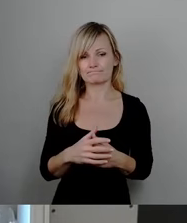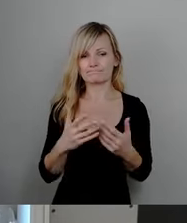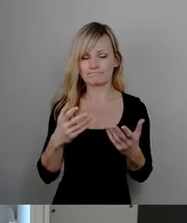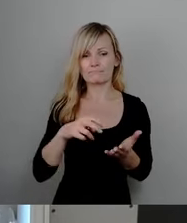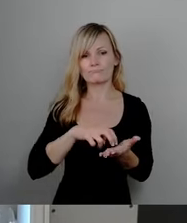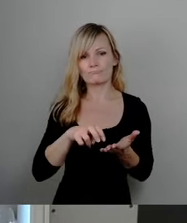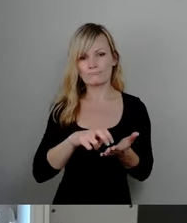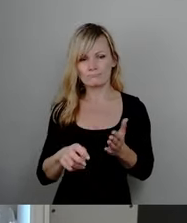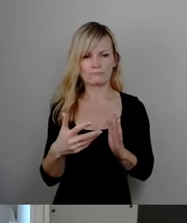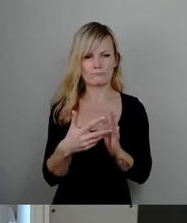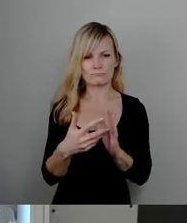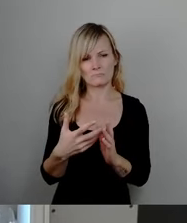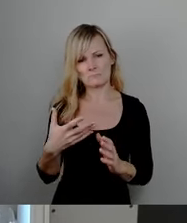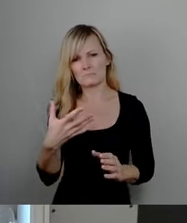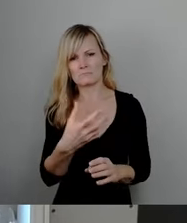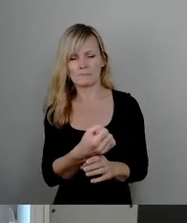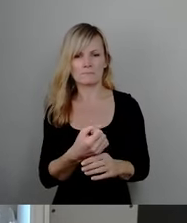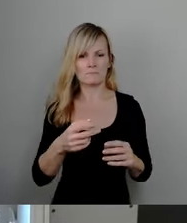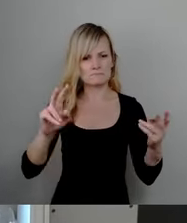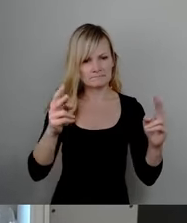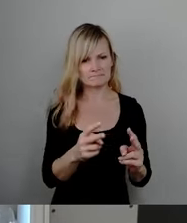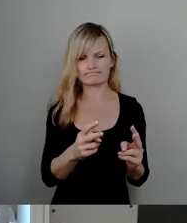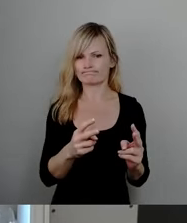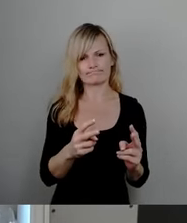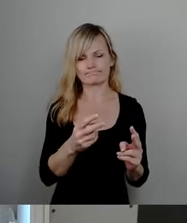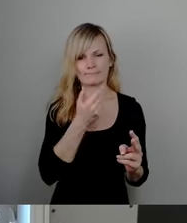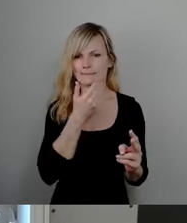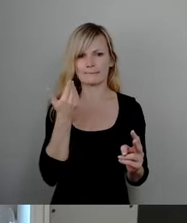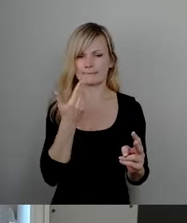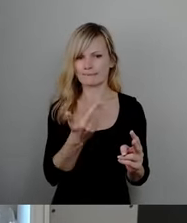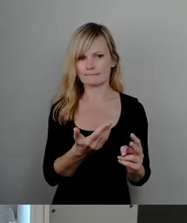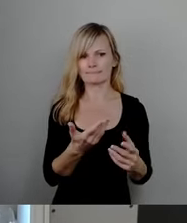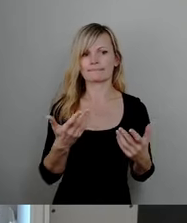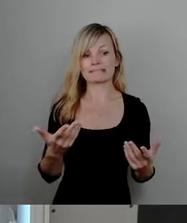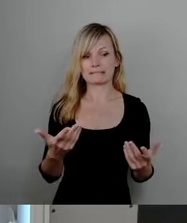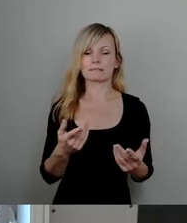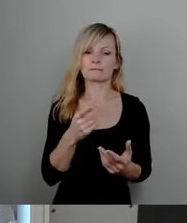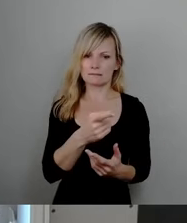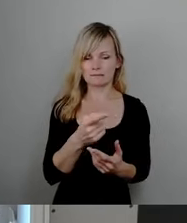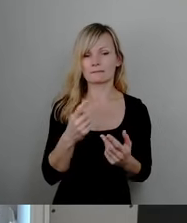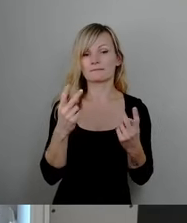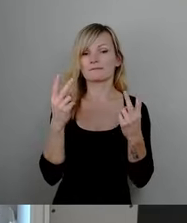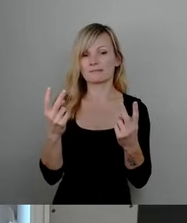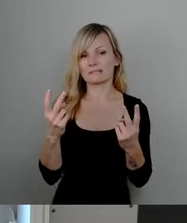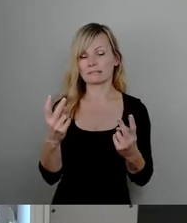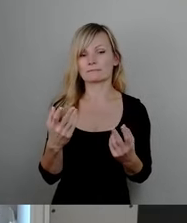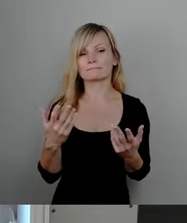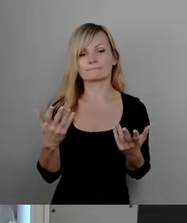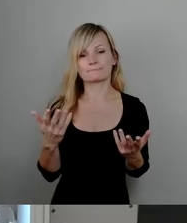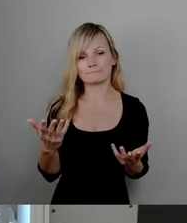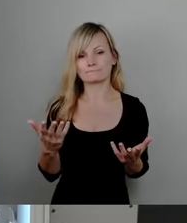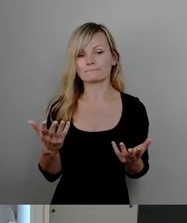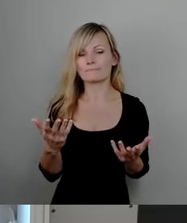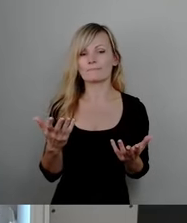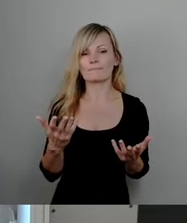durchschlagenden Besserung geführt, sodass es dort aus unserer Sicht wichtig ist, dass wir mit